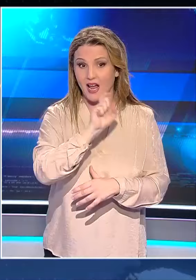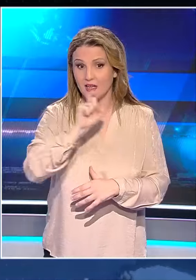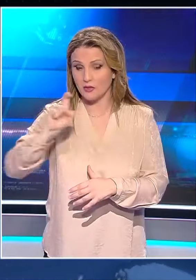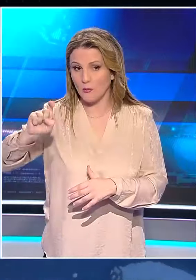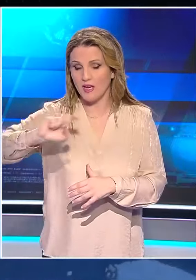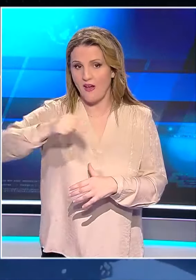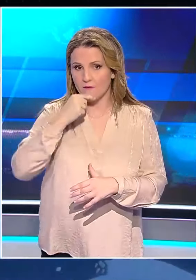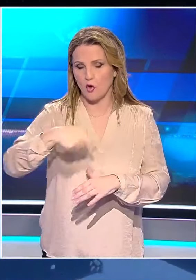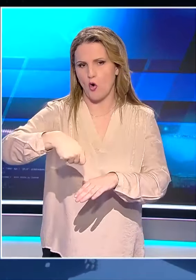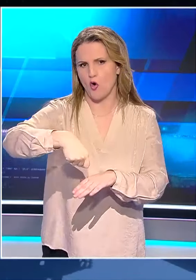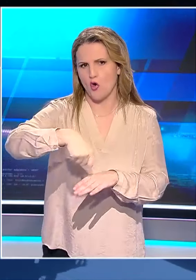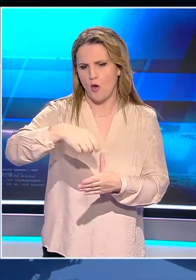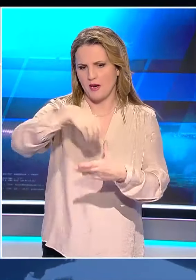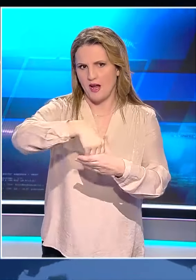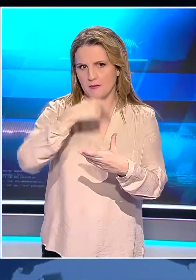νομικές του υπηρεσίες